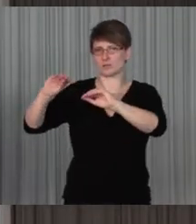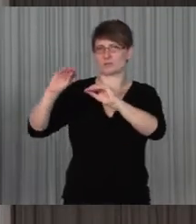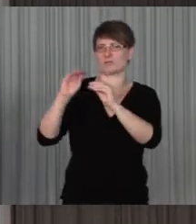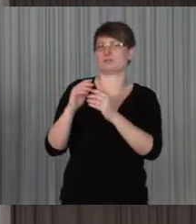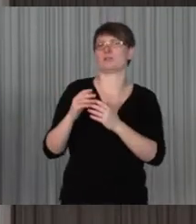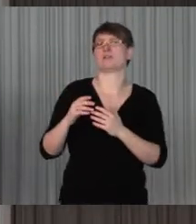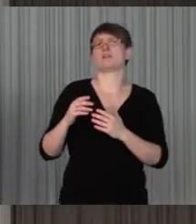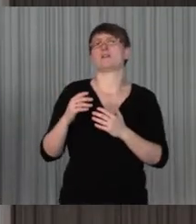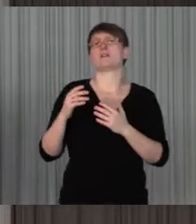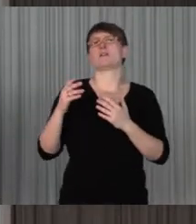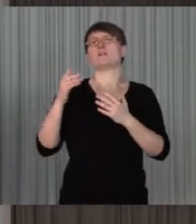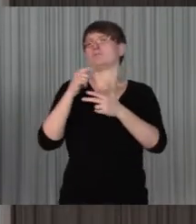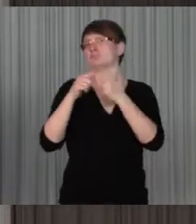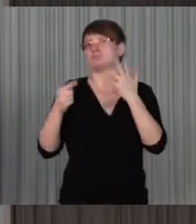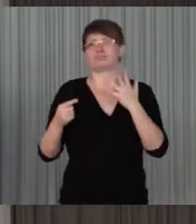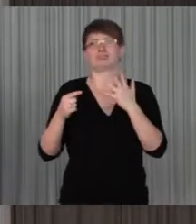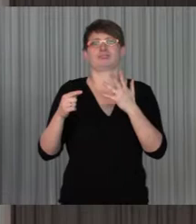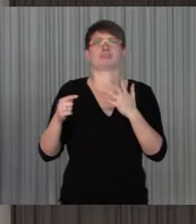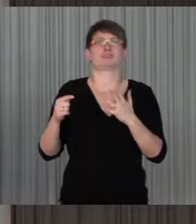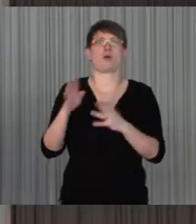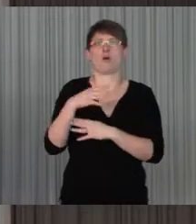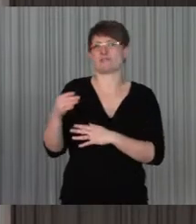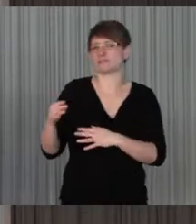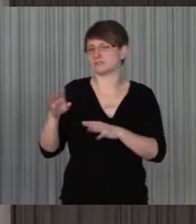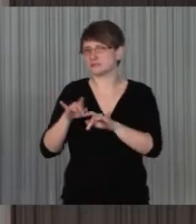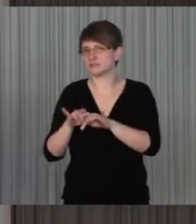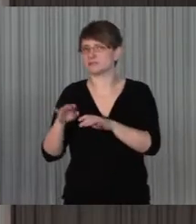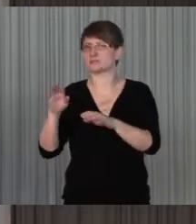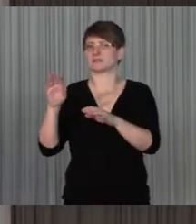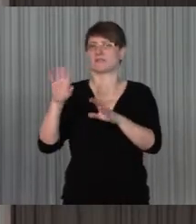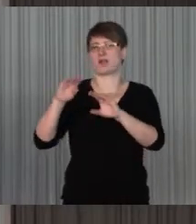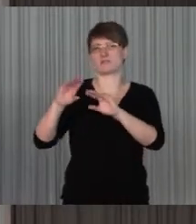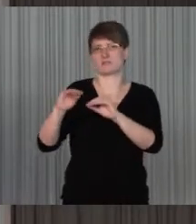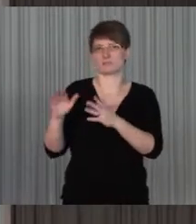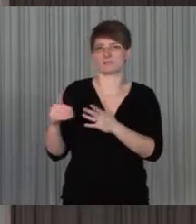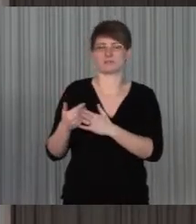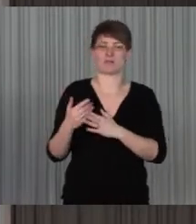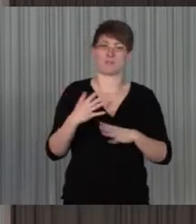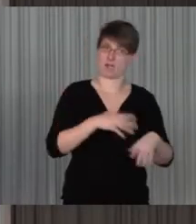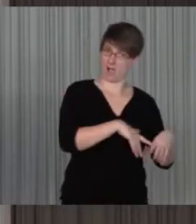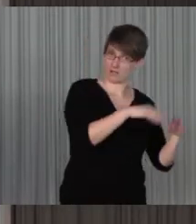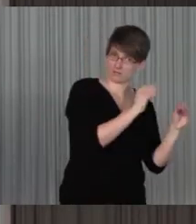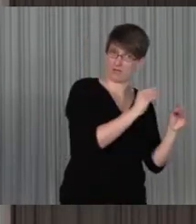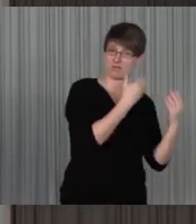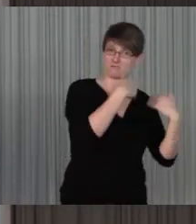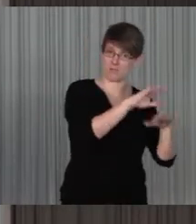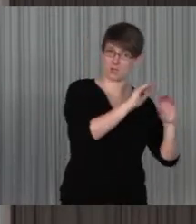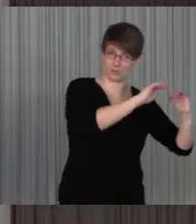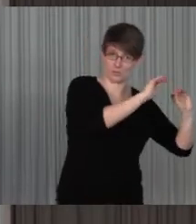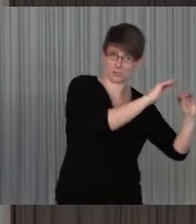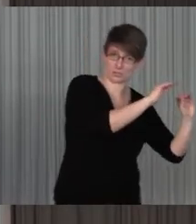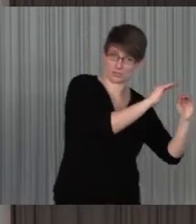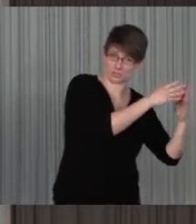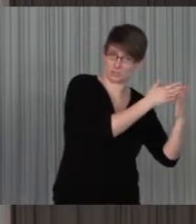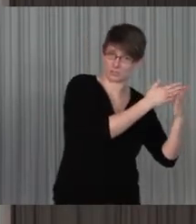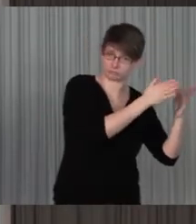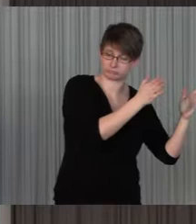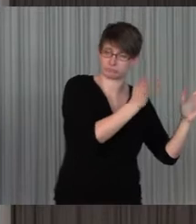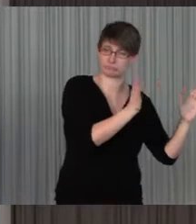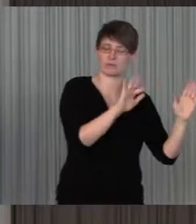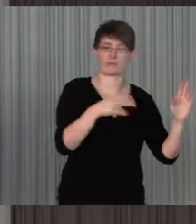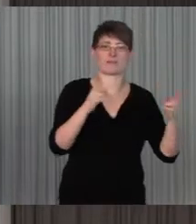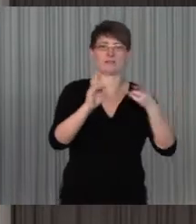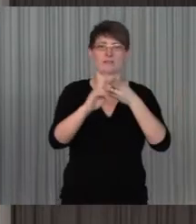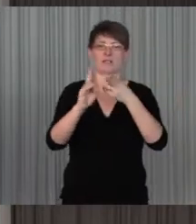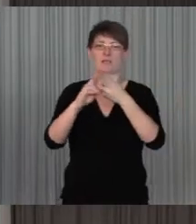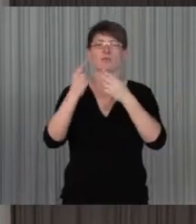noch was, oder Office-Anwendungen zu E-Mails. Am Anfang haben sie mehr Kurse gemacht, sind sie eher das, um das Treffen zu